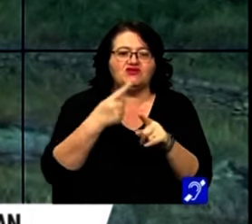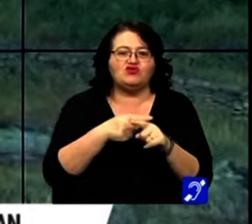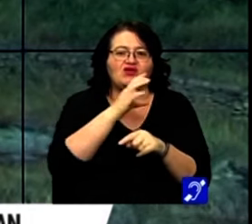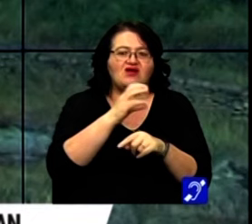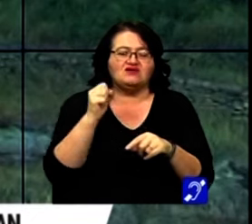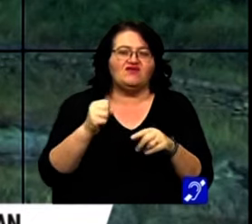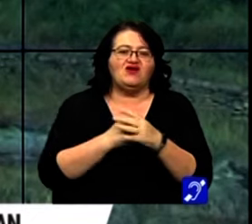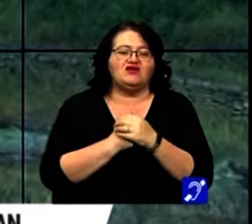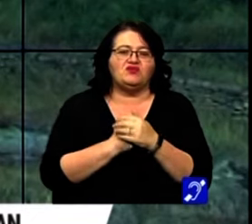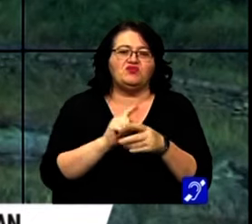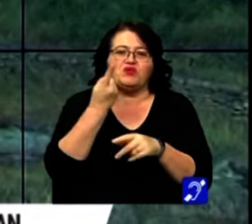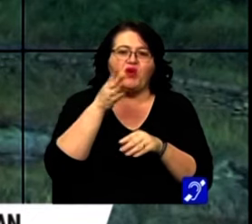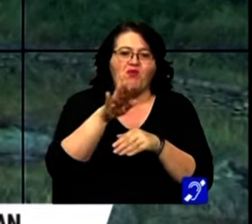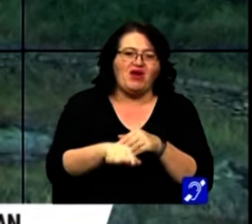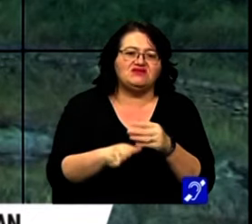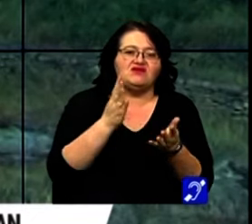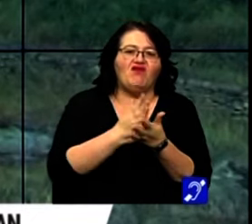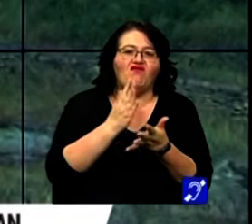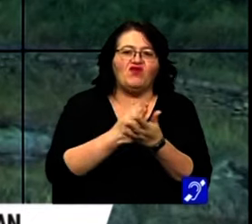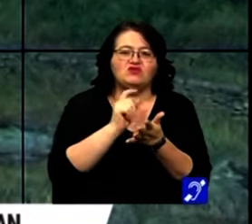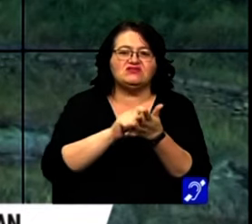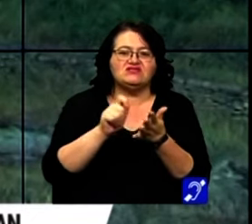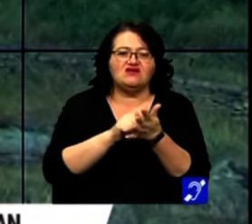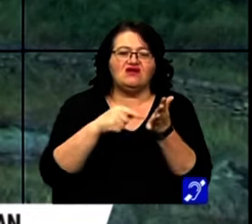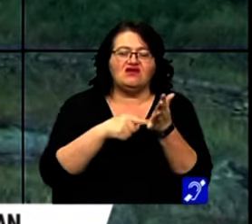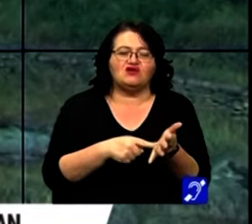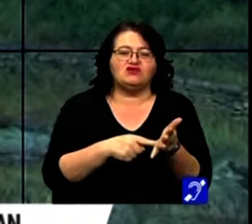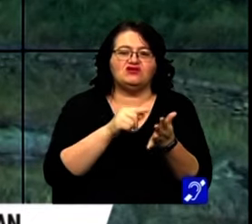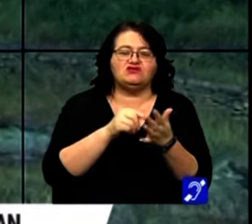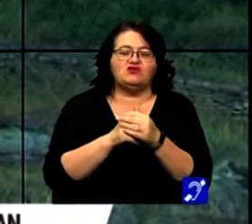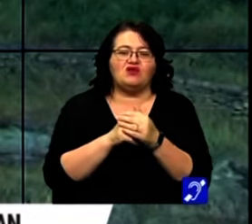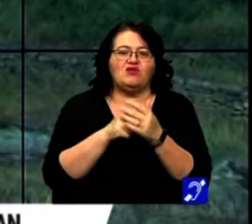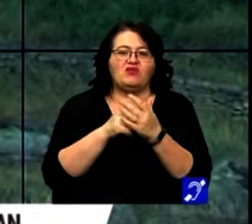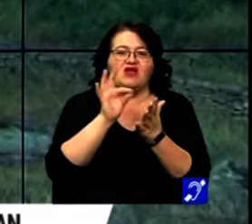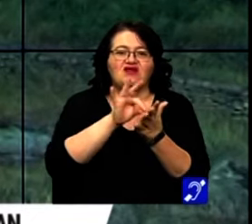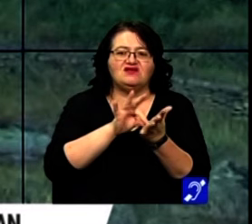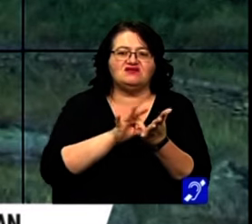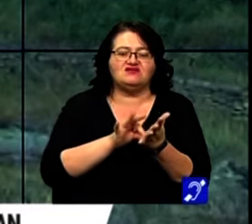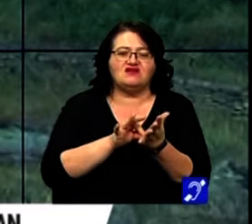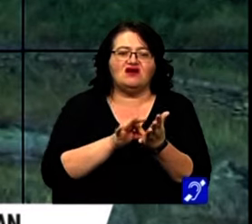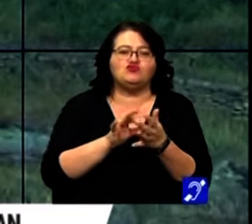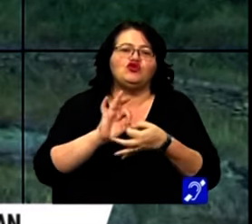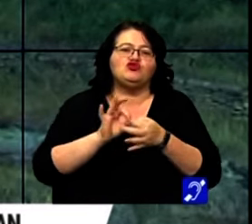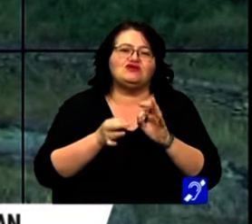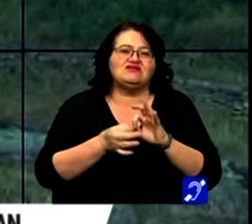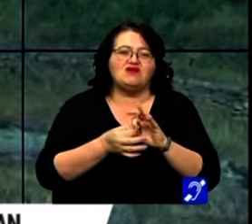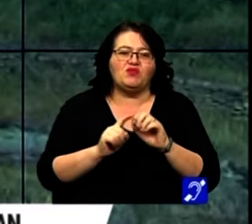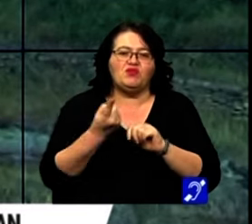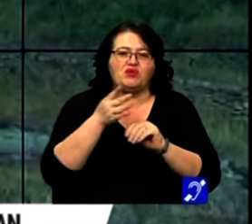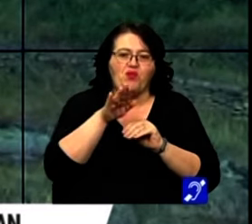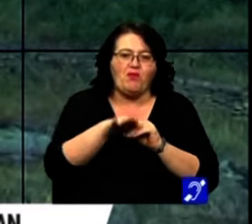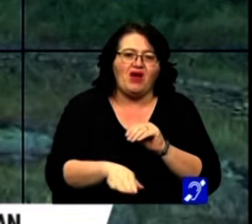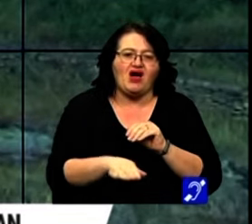și Garaj Severin. Primul pas a fost înscrierea acestor situri pe lista indicativă, ceea ce reprezintă prima